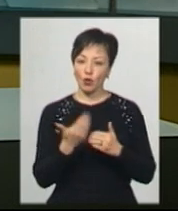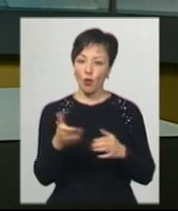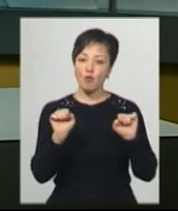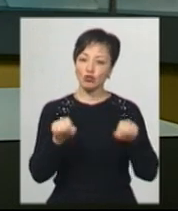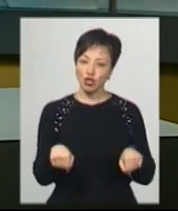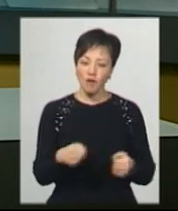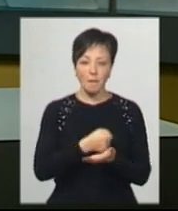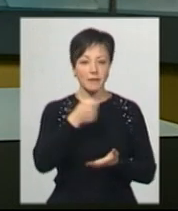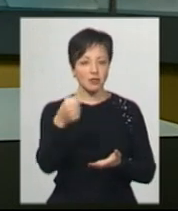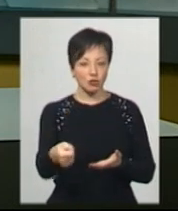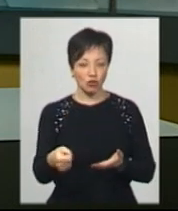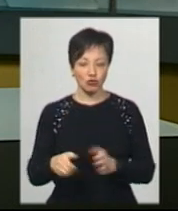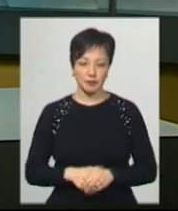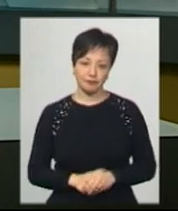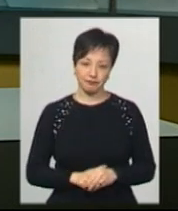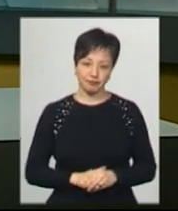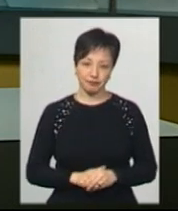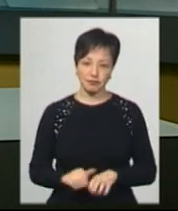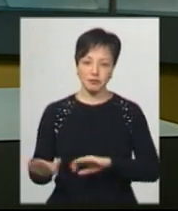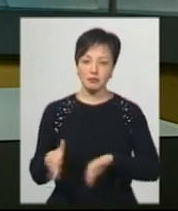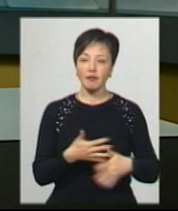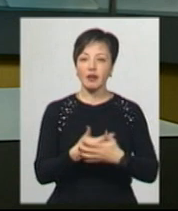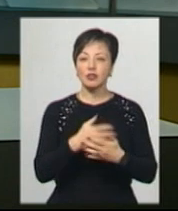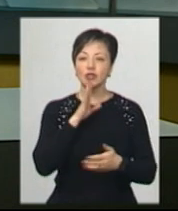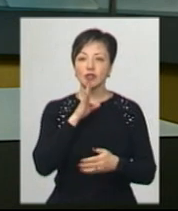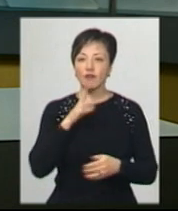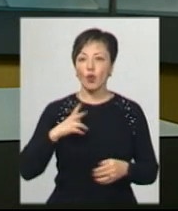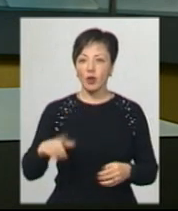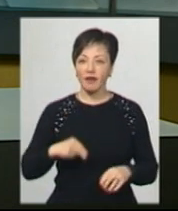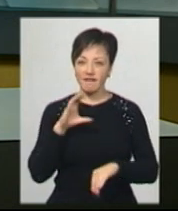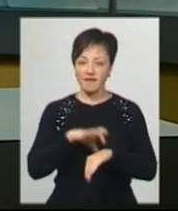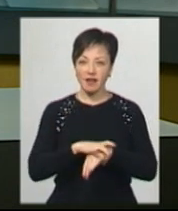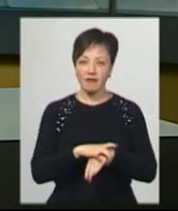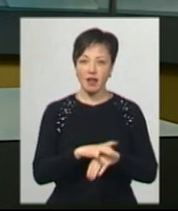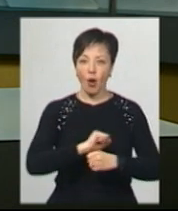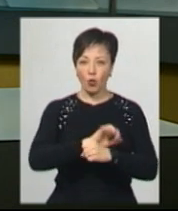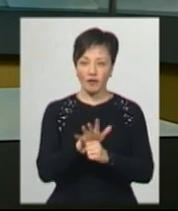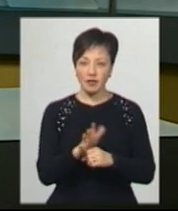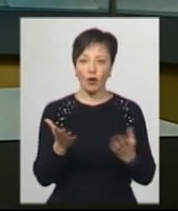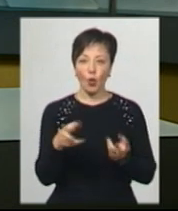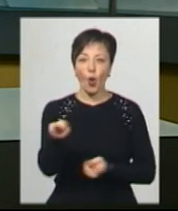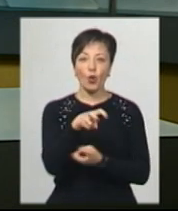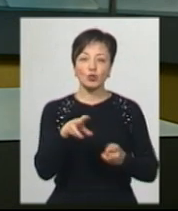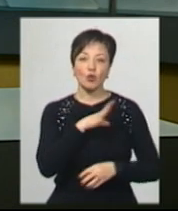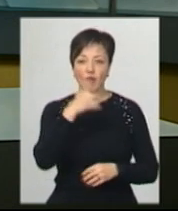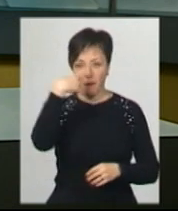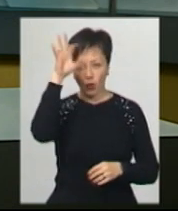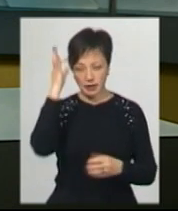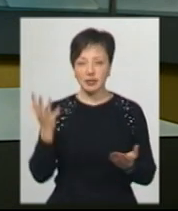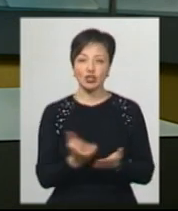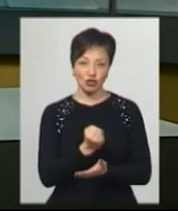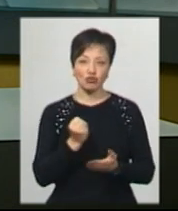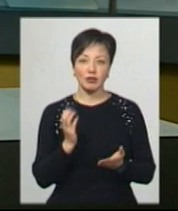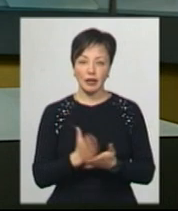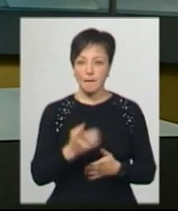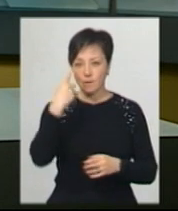можливого призначення. Вагітну жінку, в доньки якої виявили ковід-19 і яку розшукувала поліція, знайшли.